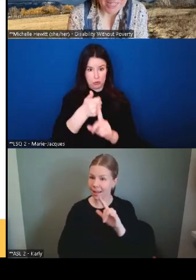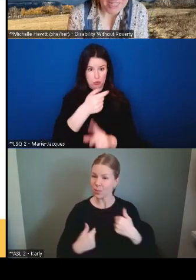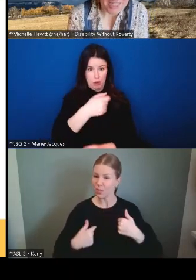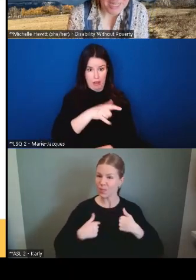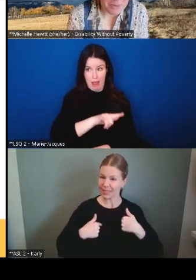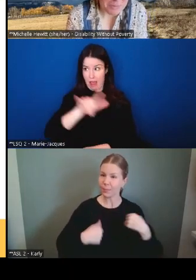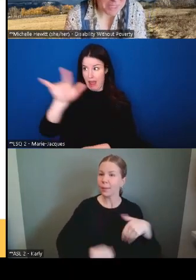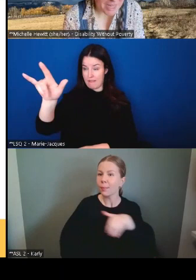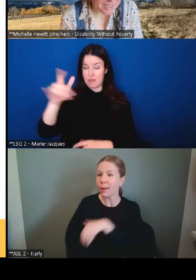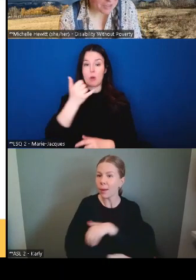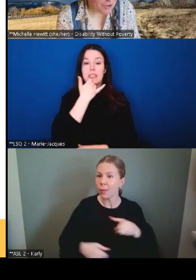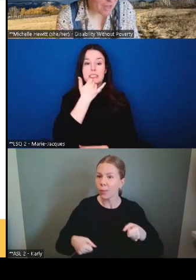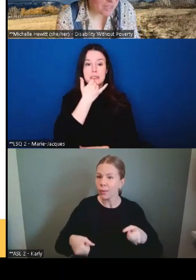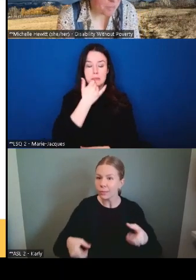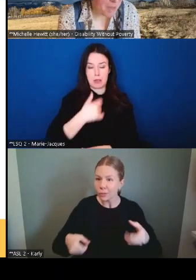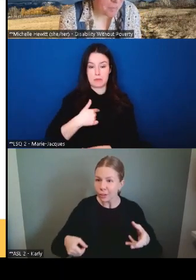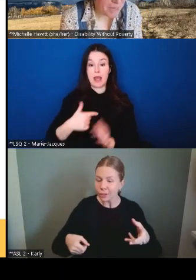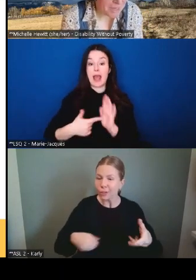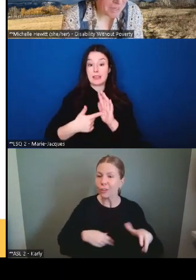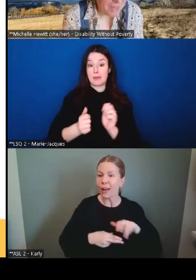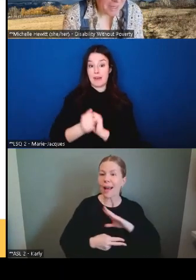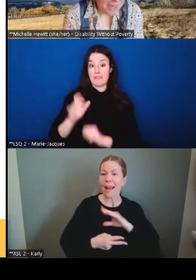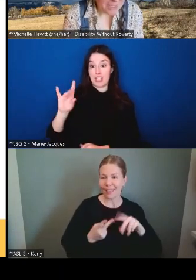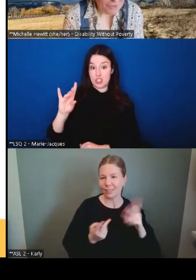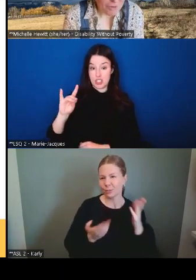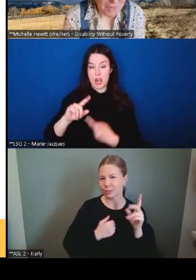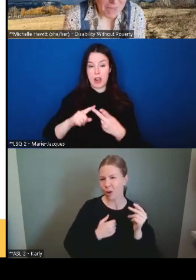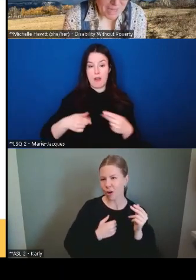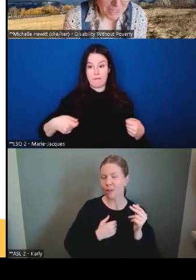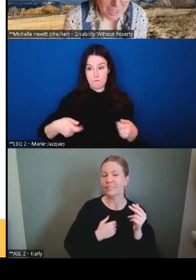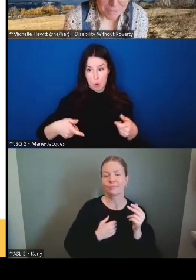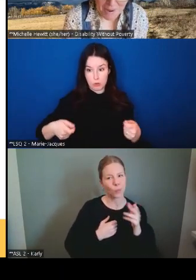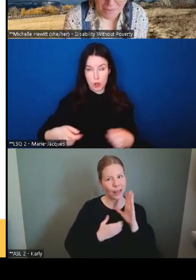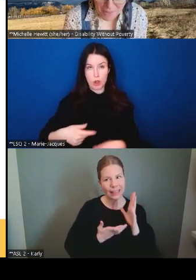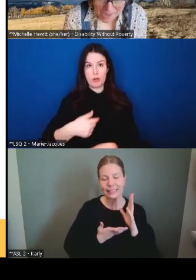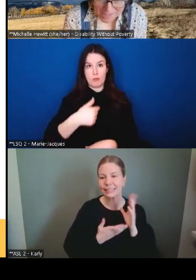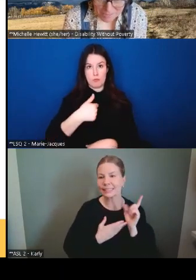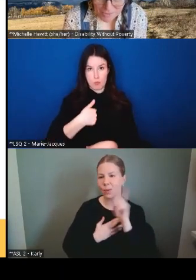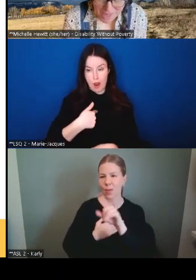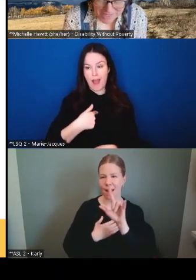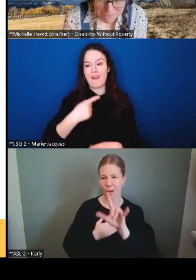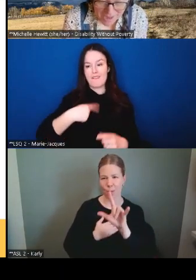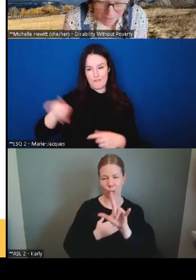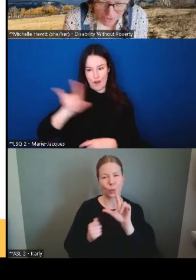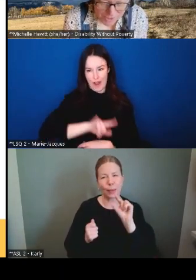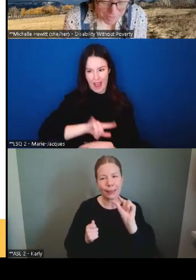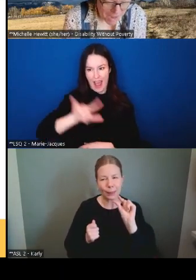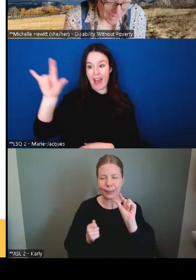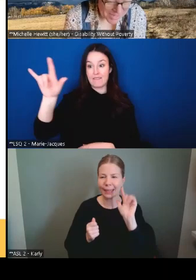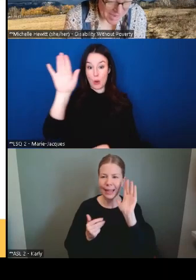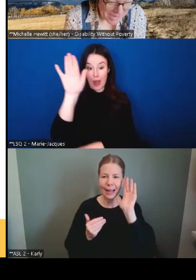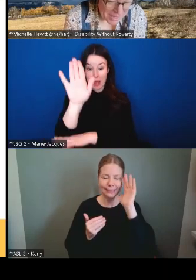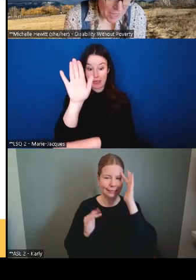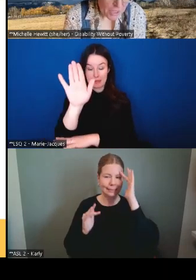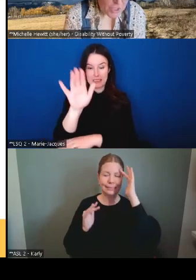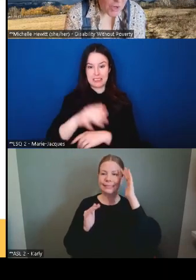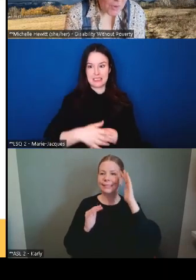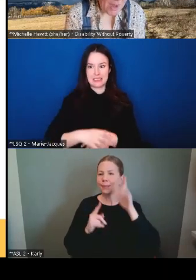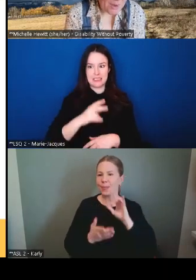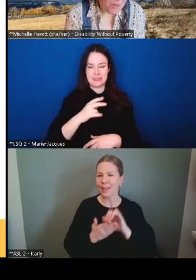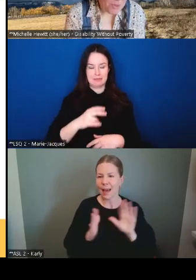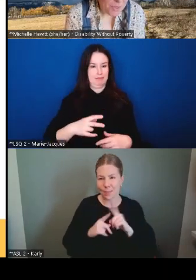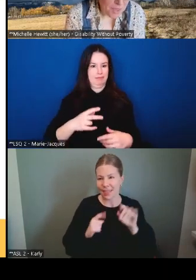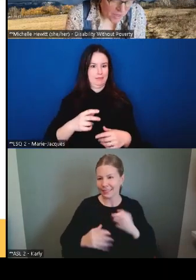Et donc, mon chien de service, mon fauteuil roulant et moi allons prendre l'avion cet après-midi. Je suis extrêmement